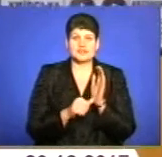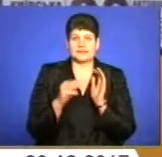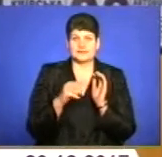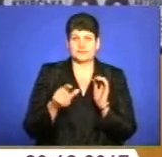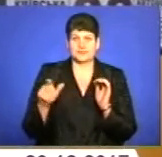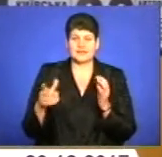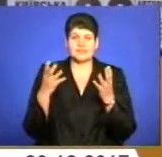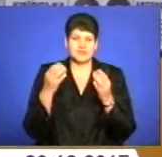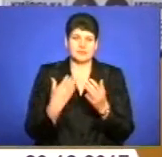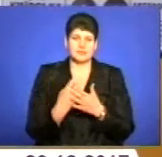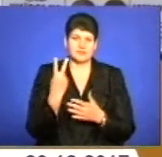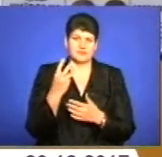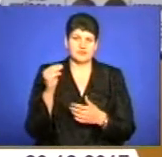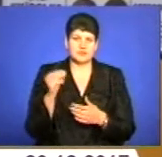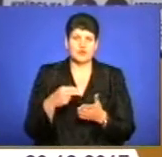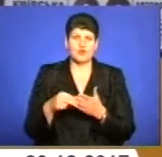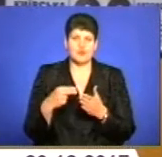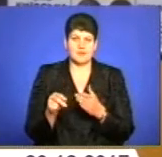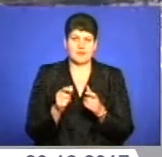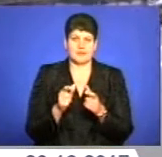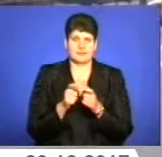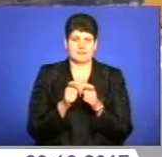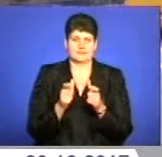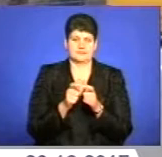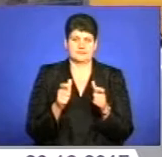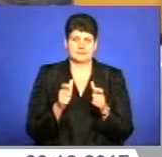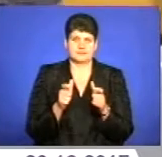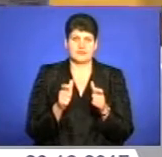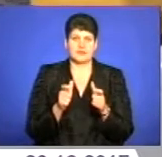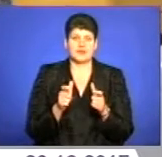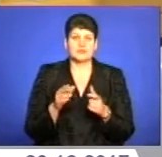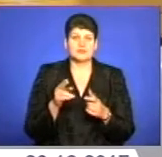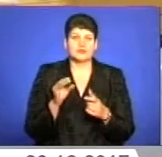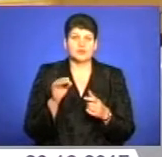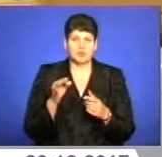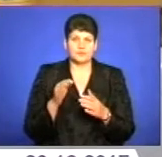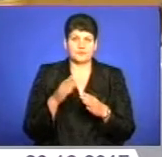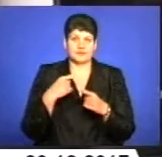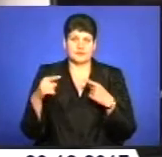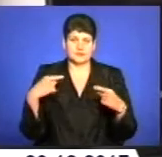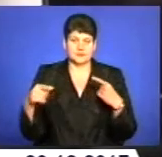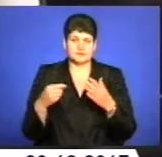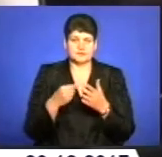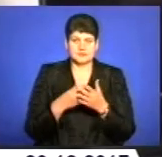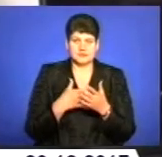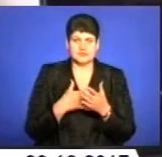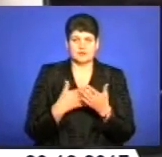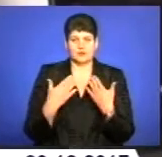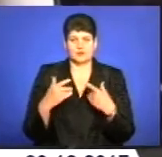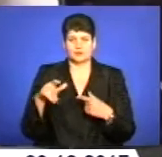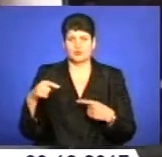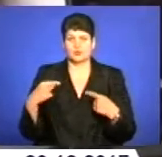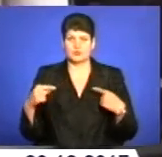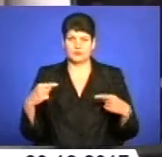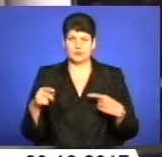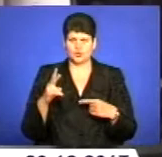осіб. Ще близько двох тисяч купили неперсоніфіковані проїзні квитки. До диференційованого тарифу на проїзд тернополяни ставляться по-різному.